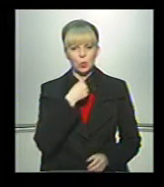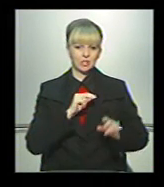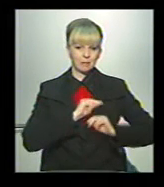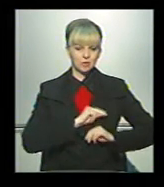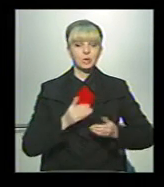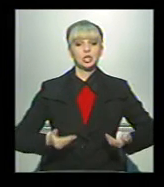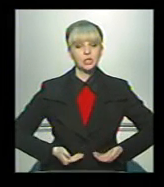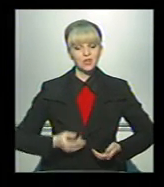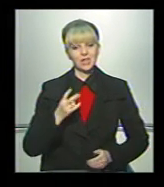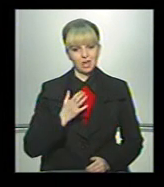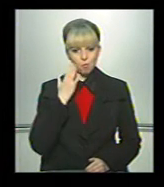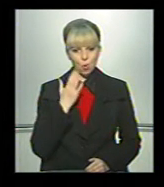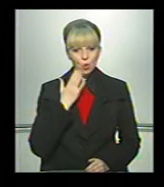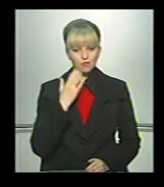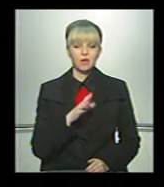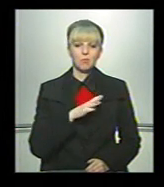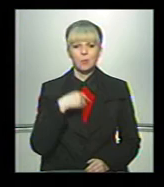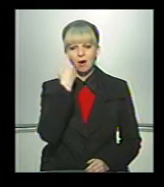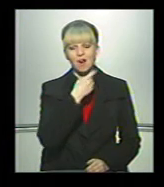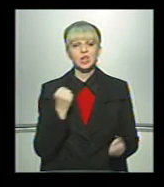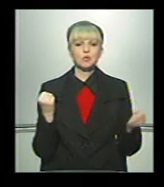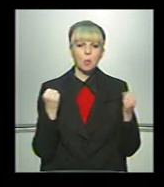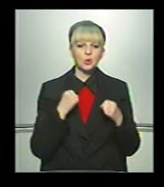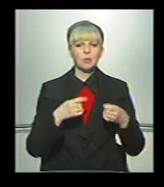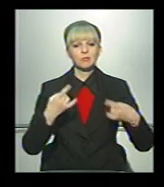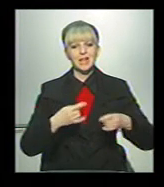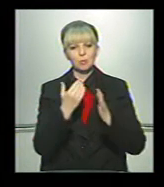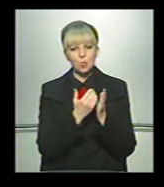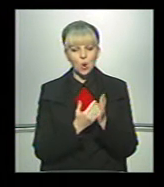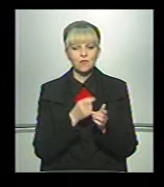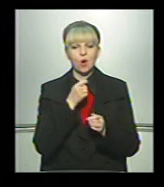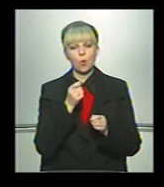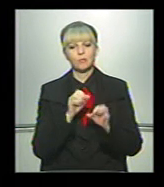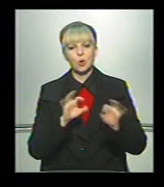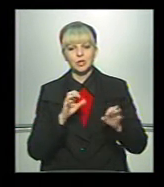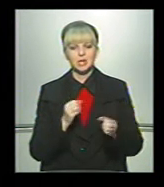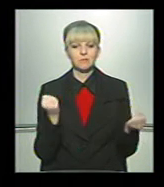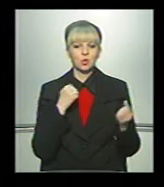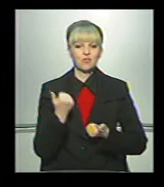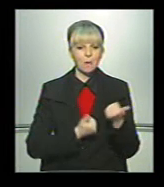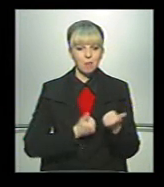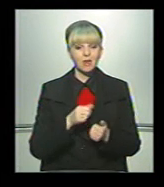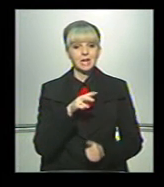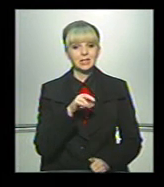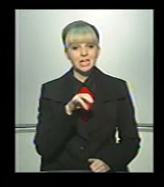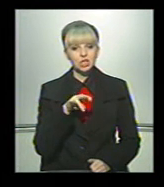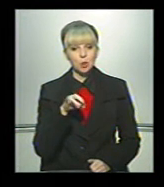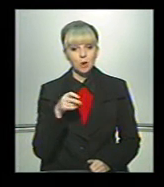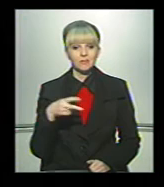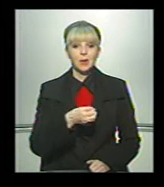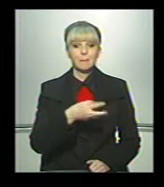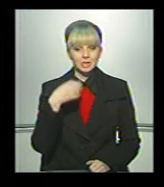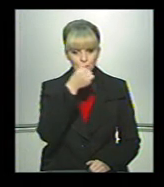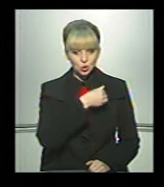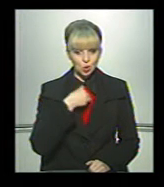працював і жив на Буковині. Був автором спортивних телепередач та коментував спортивні матчі. А у листопаді 2015